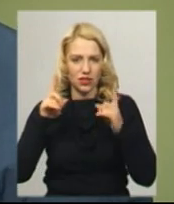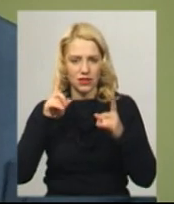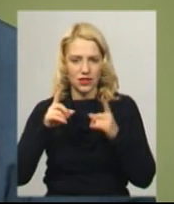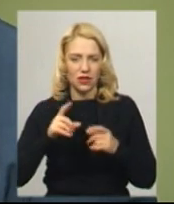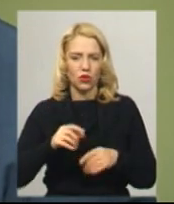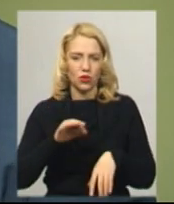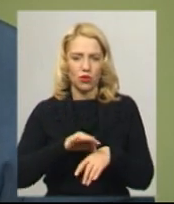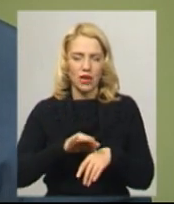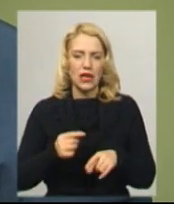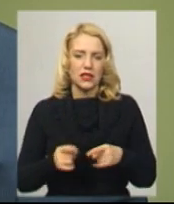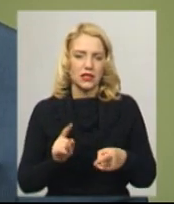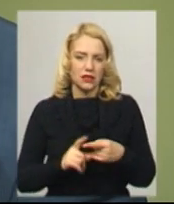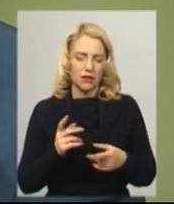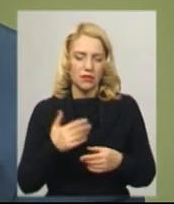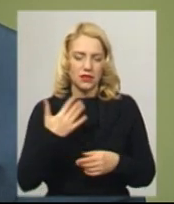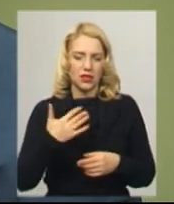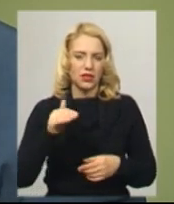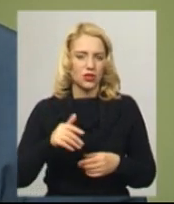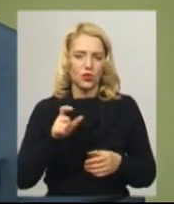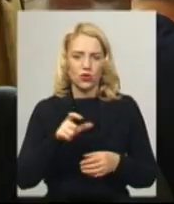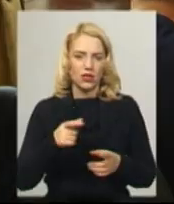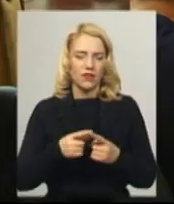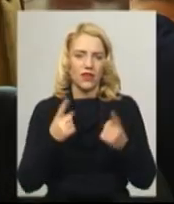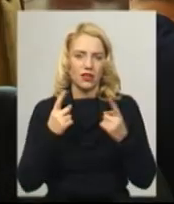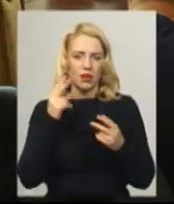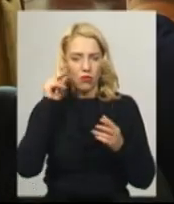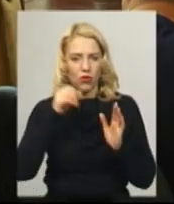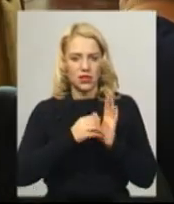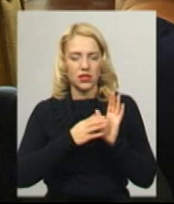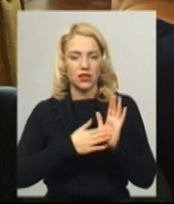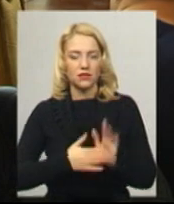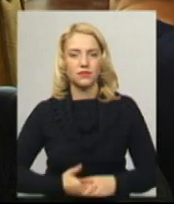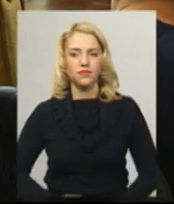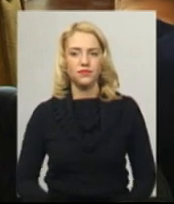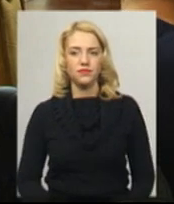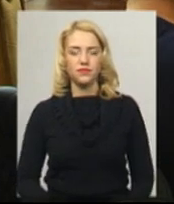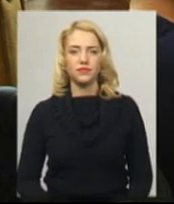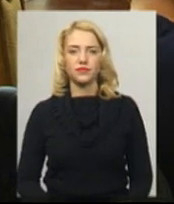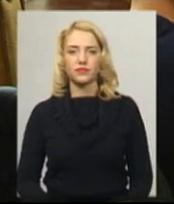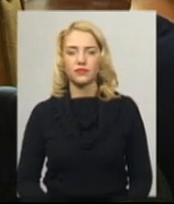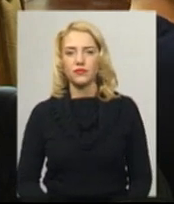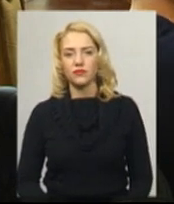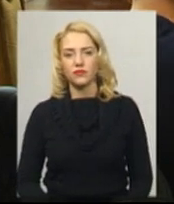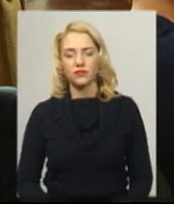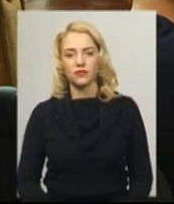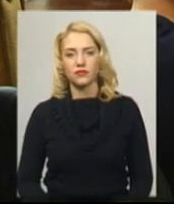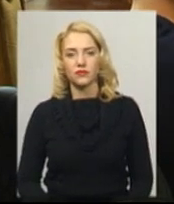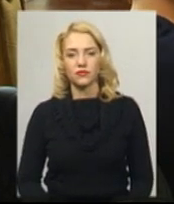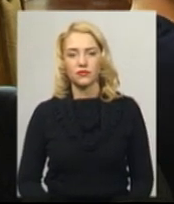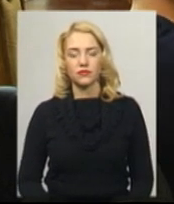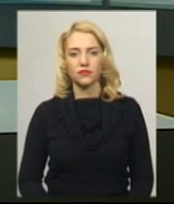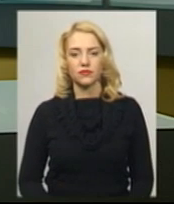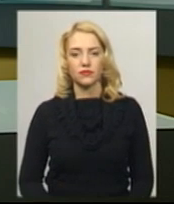стали близько 9 тисяч людей. Це дуже великий показник. Тетяна Ворожцова, Дем'ян Цегольник. Новини на Суспільному. Хмельницький.